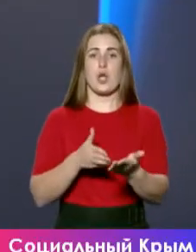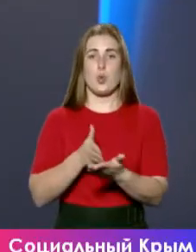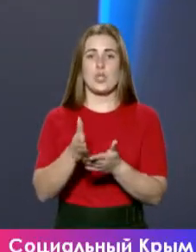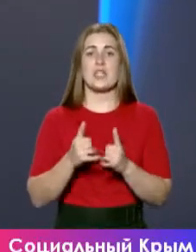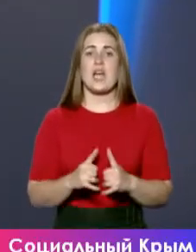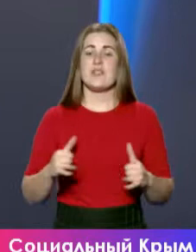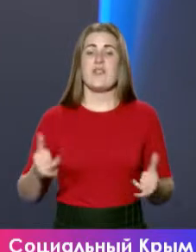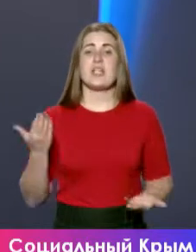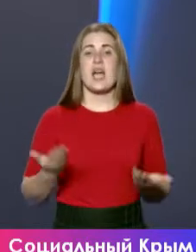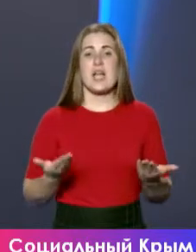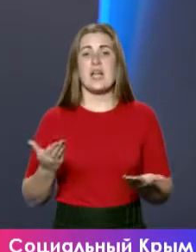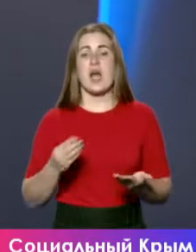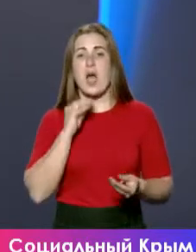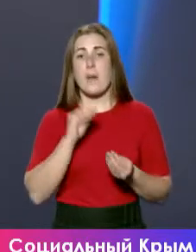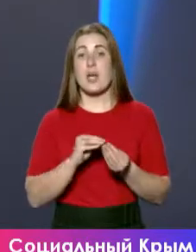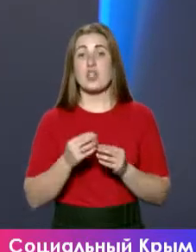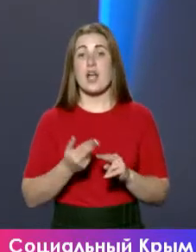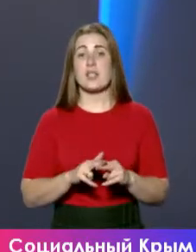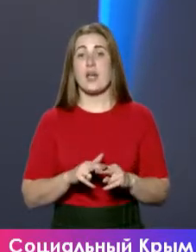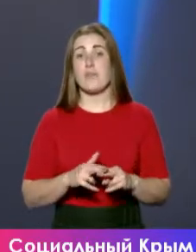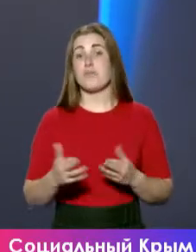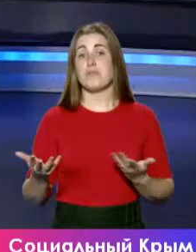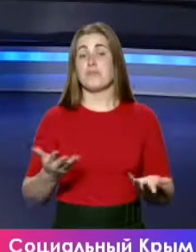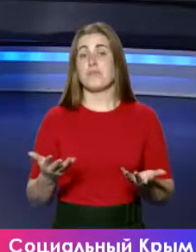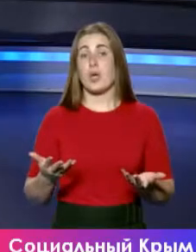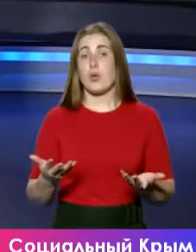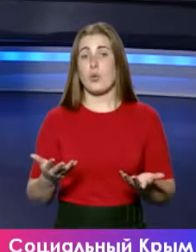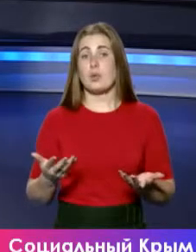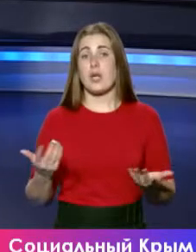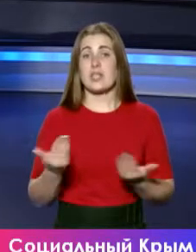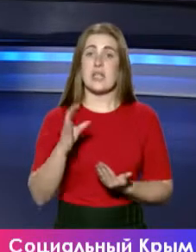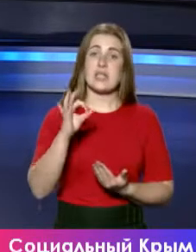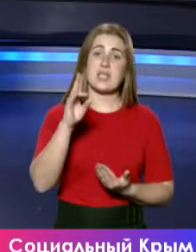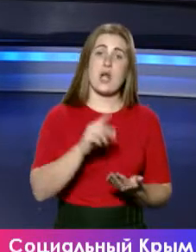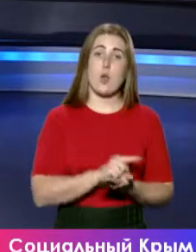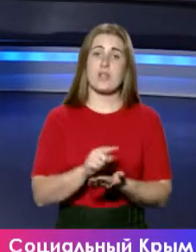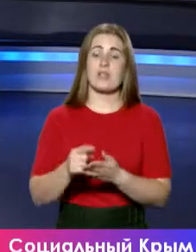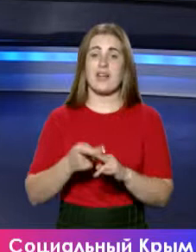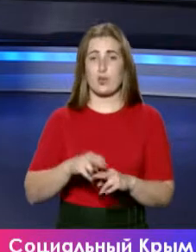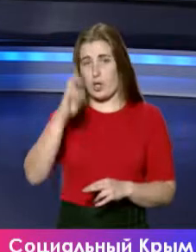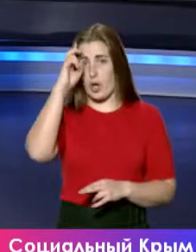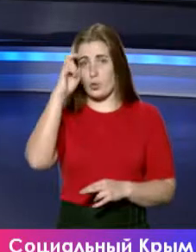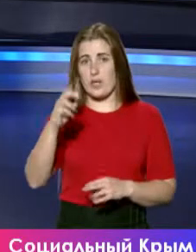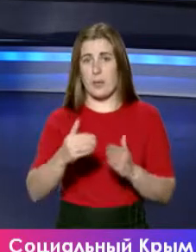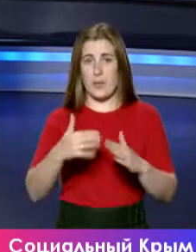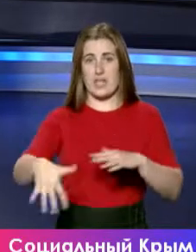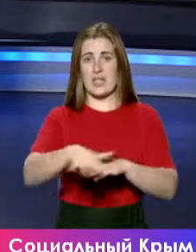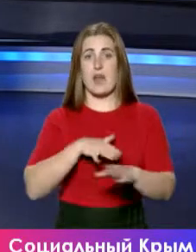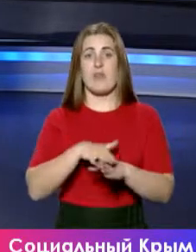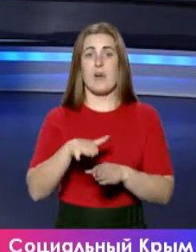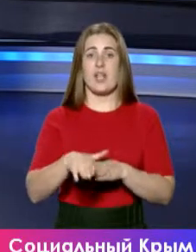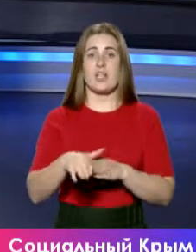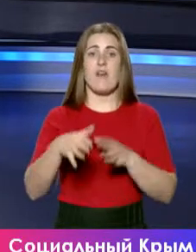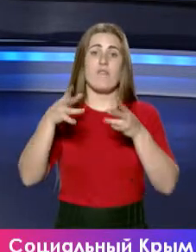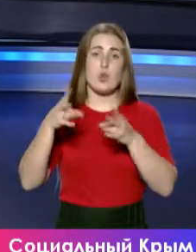развиваться, или, опять же, это какие-то социальные обязательства, которые государство перед населением выполняет в